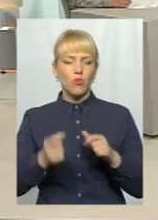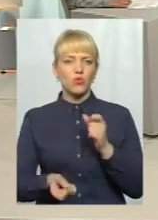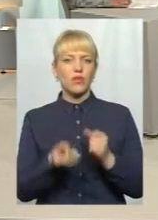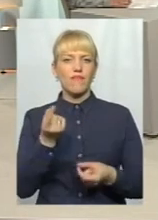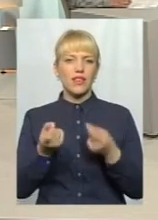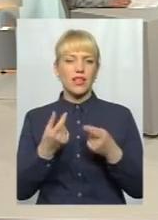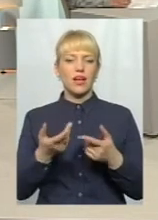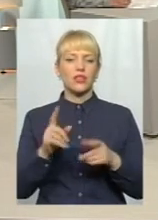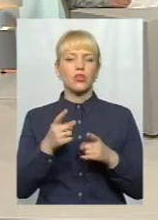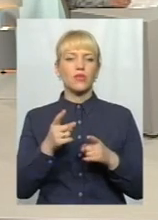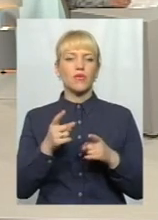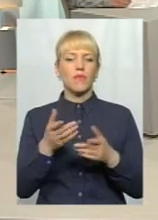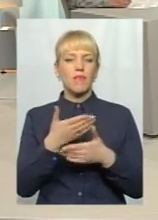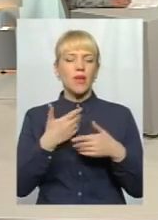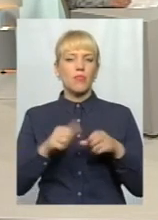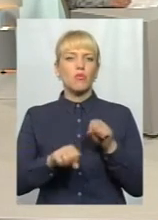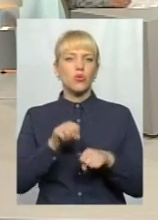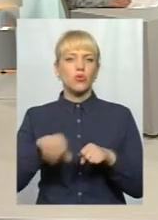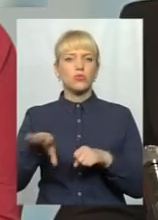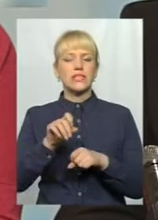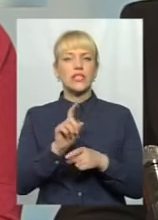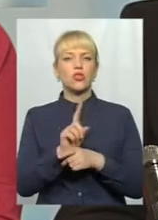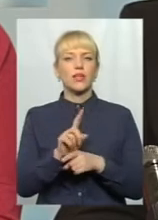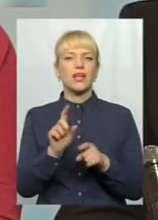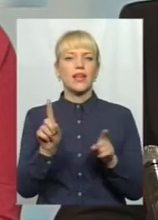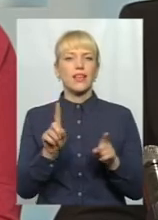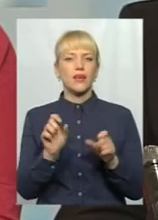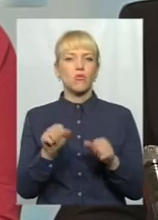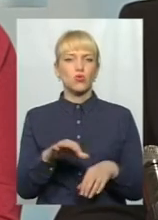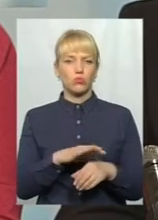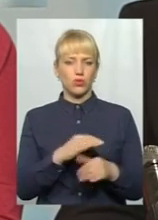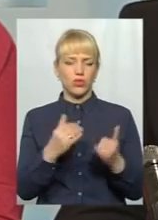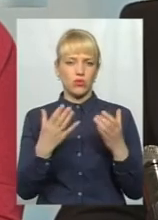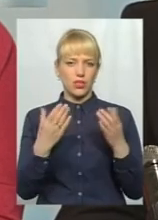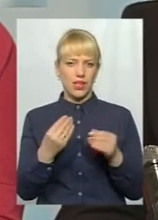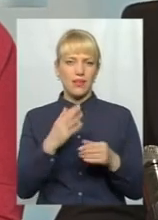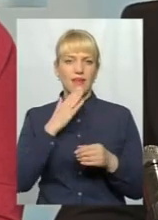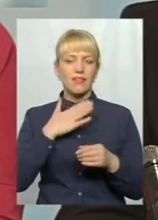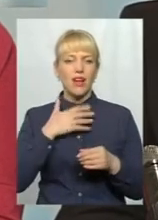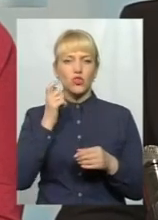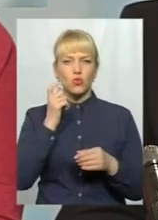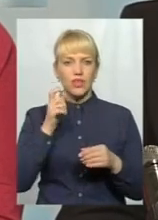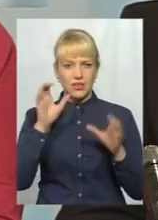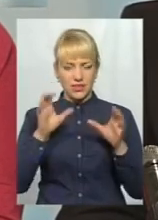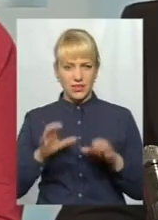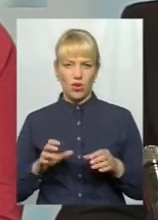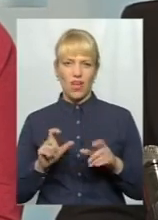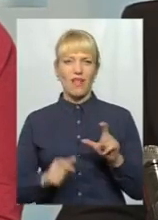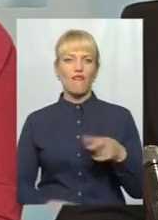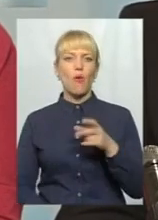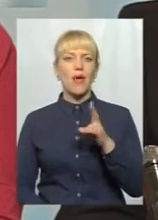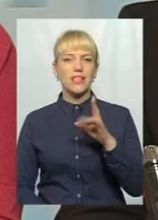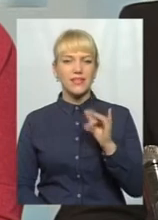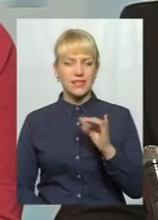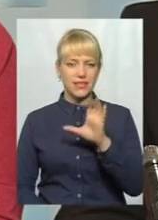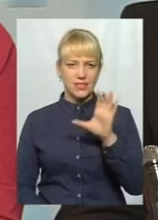порушуємо всі норми, які тільки можуть бути на сьогоднішній день, і наші українські закони, відповідно, європейські закони. Якщо навіть говорити, я